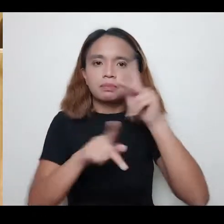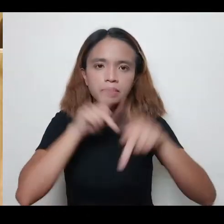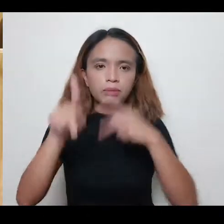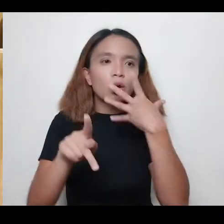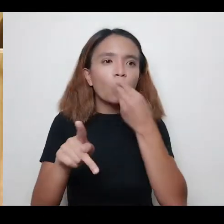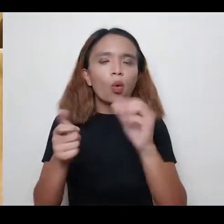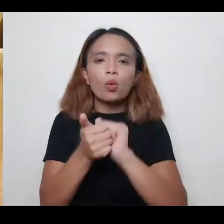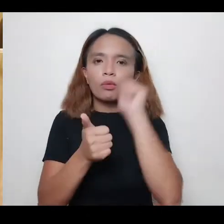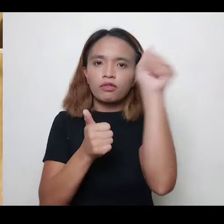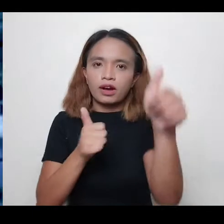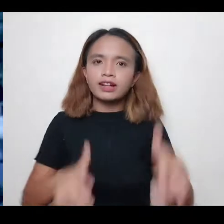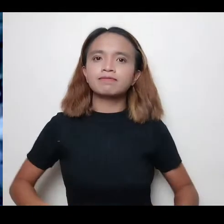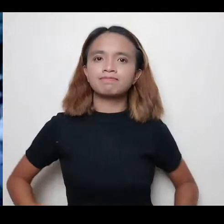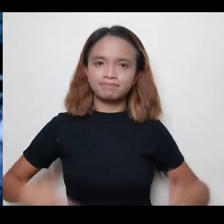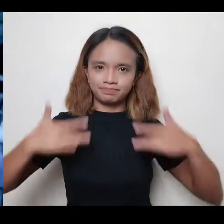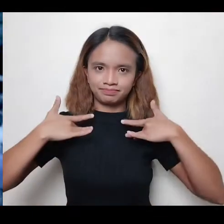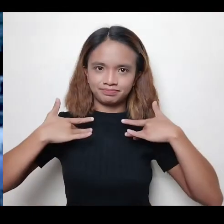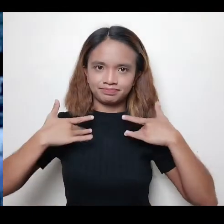natin na nasa malalayo.